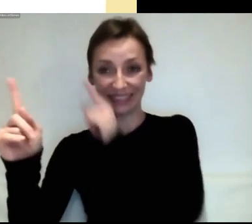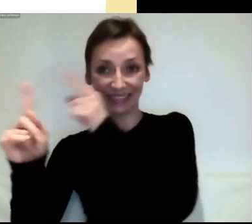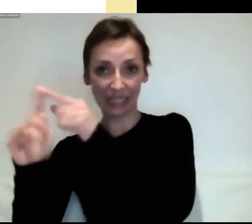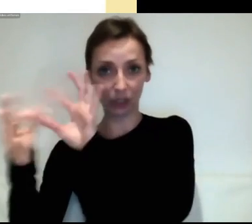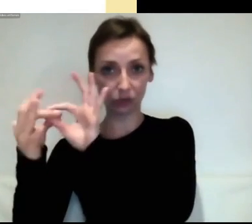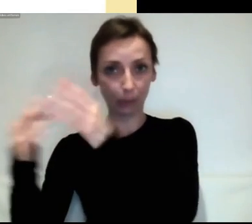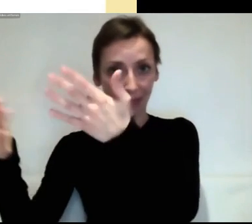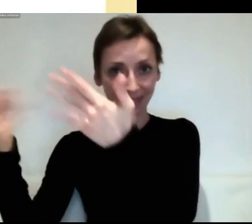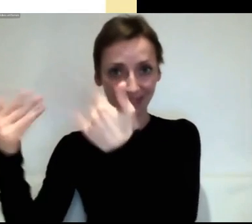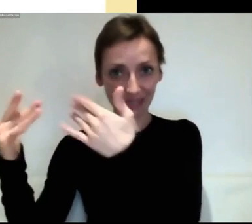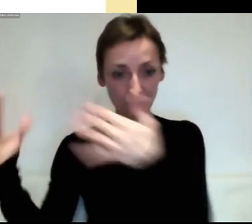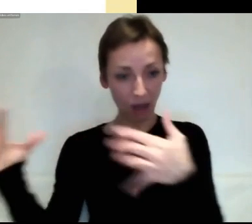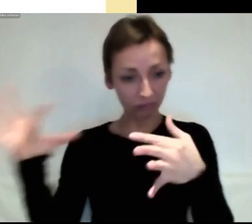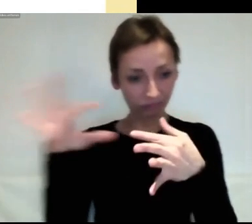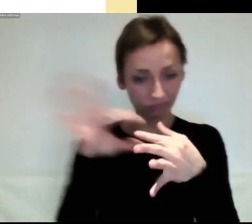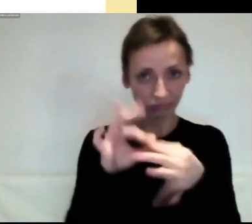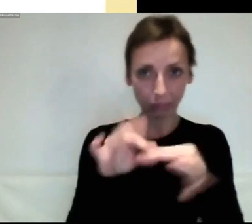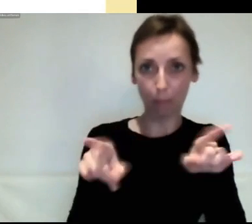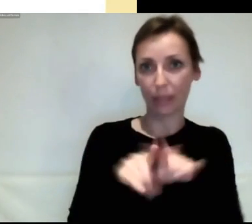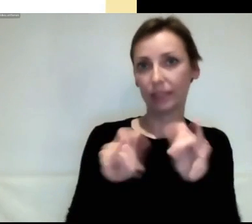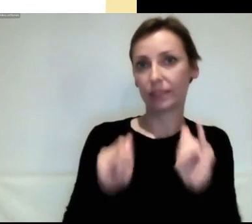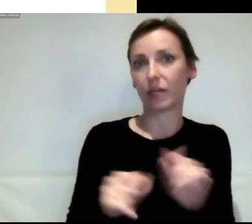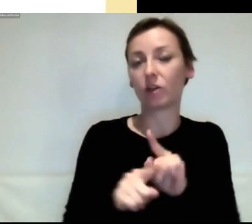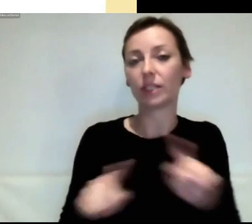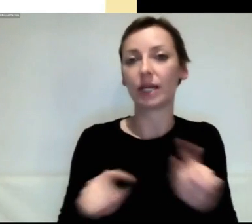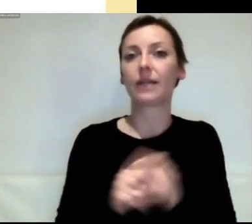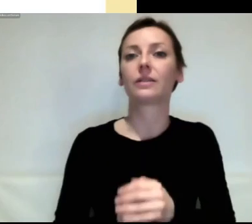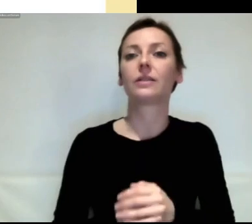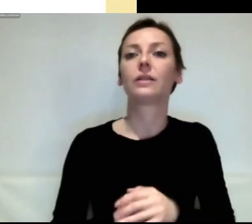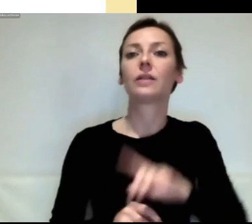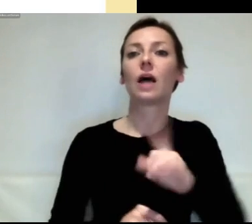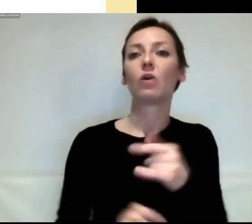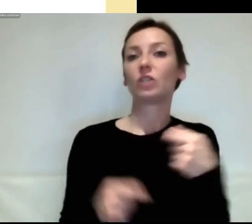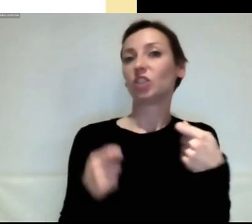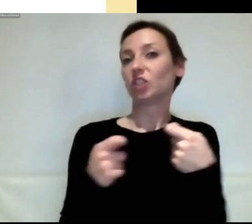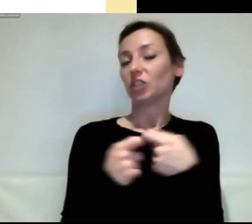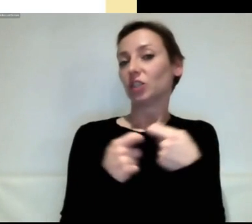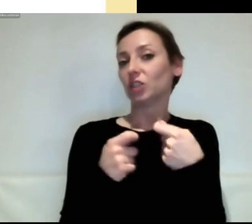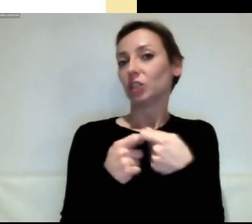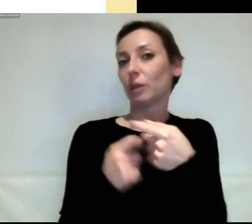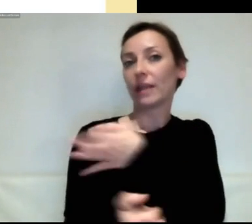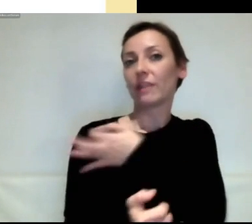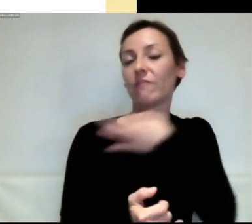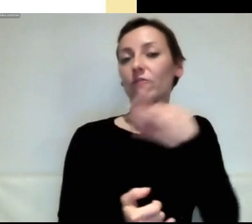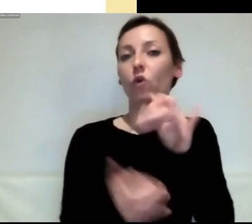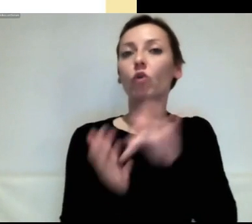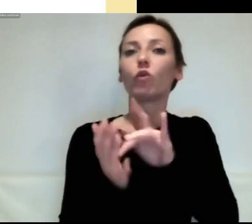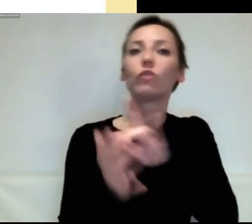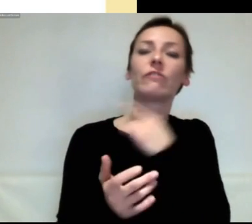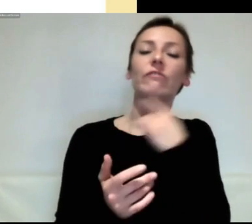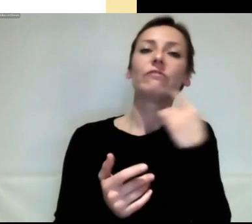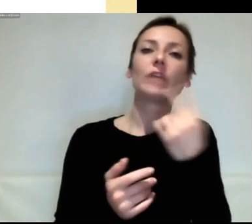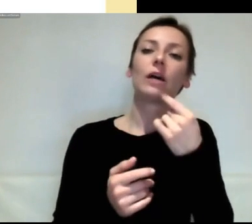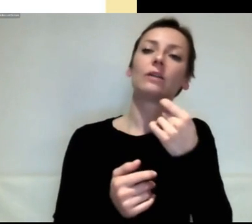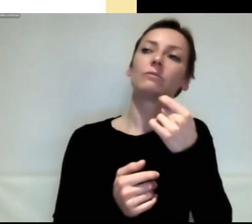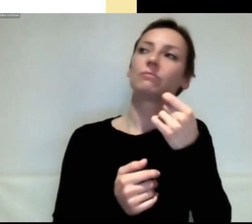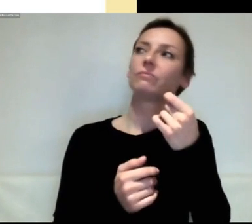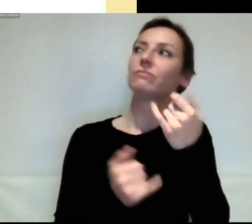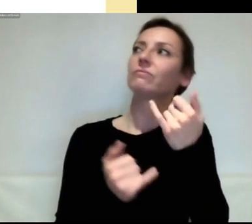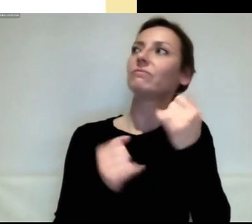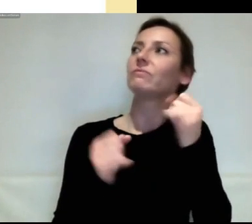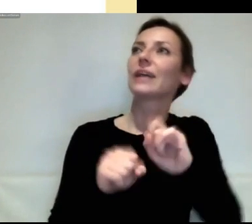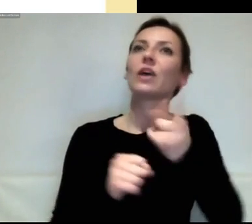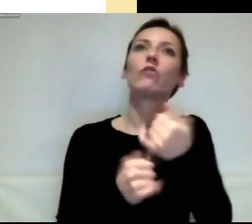Das heißt, hier kommen wir dann auch, das ist sehr spannend, weil wir ja auch BürgerInnenräte als Ergänzung zu unserer Demokratie